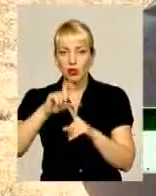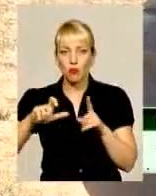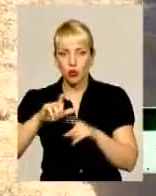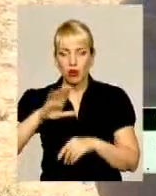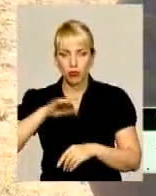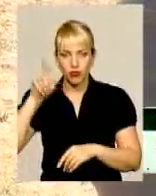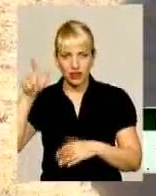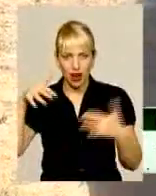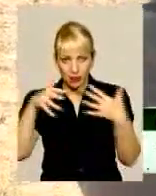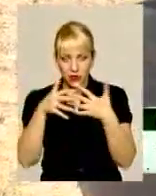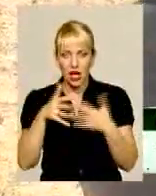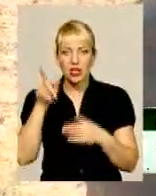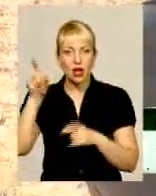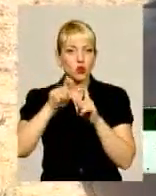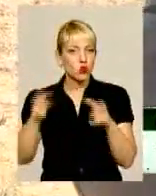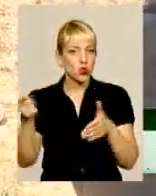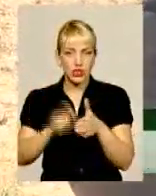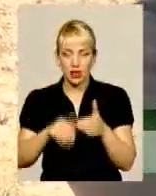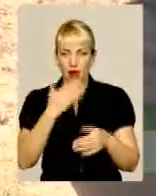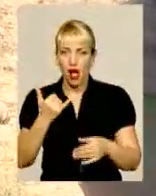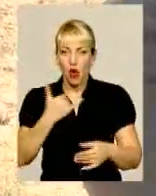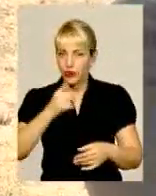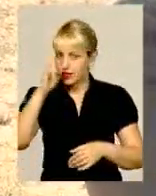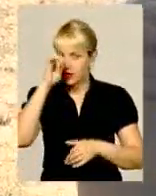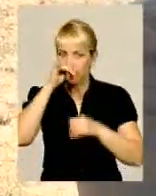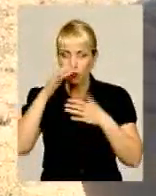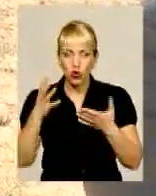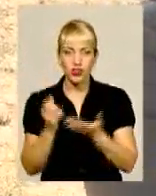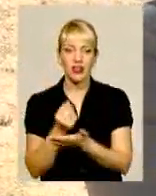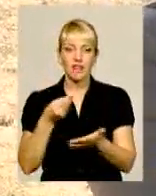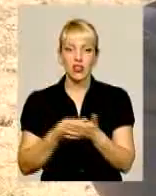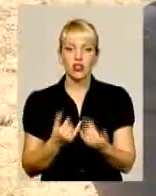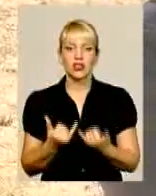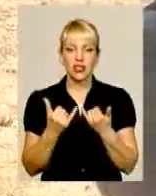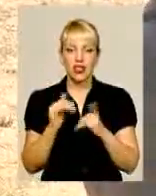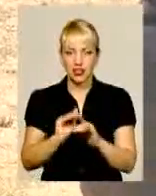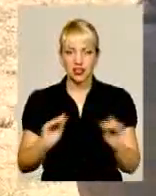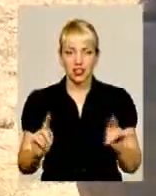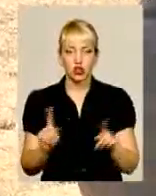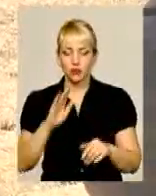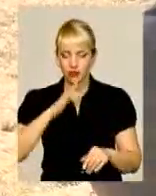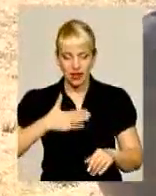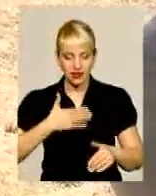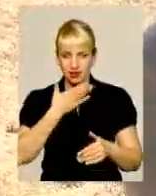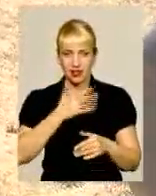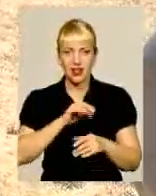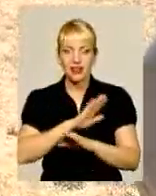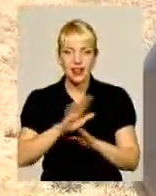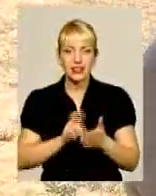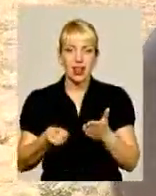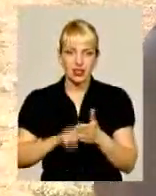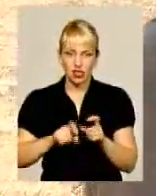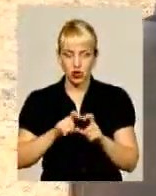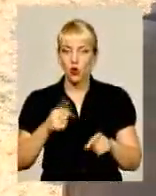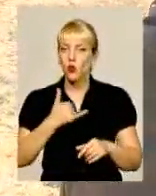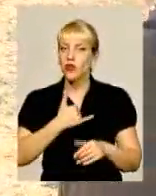закривають. А в нас держава не може знайти фінансування на кількох учнів, щоб нас не закрили школи. Школа в нас